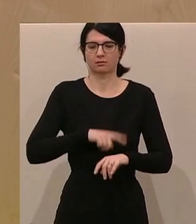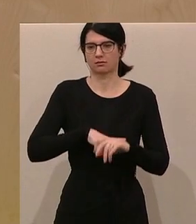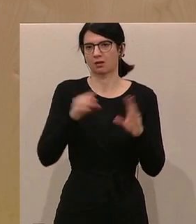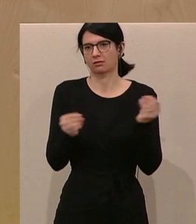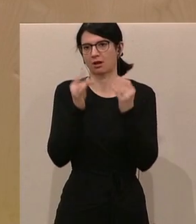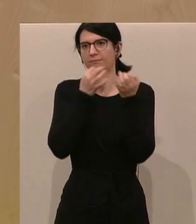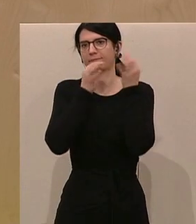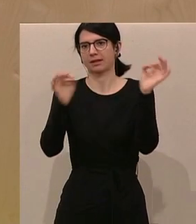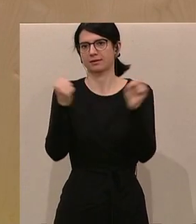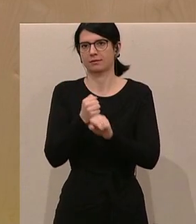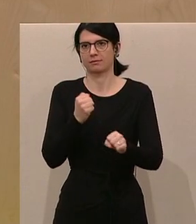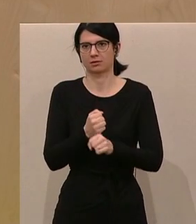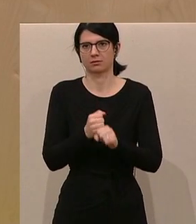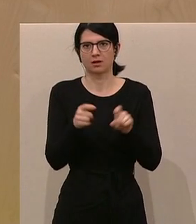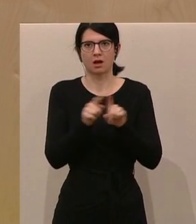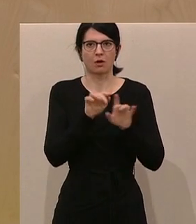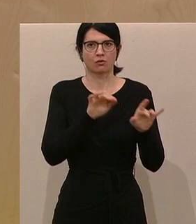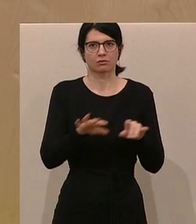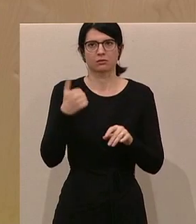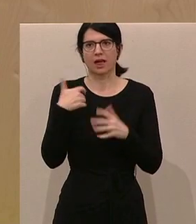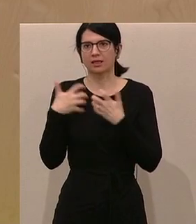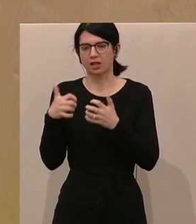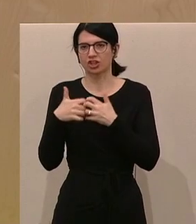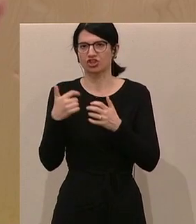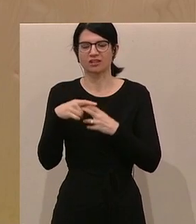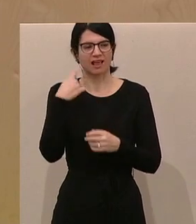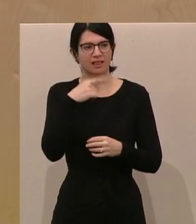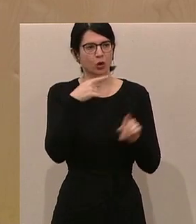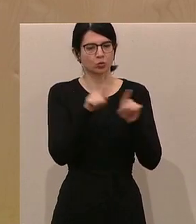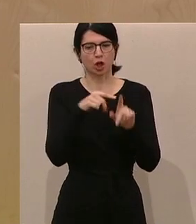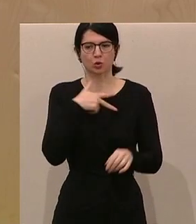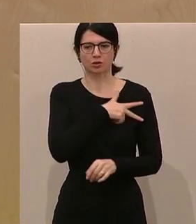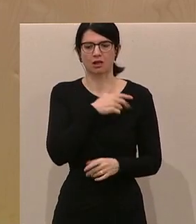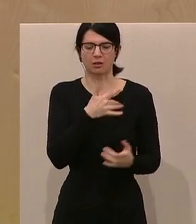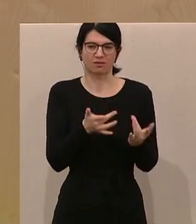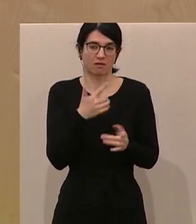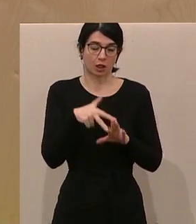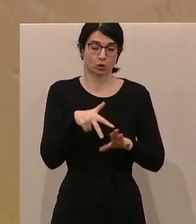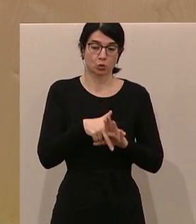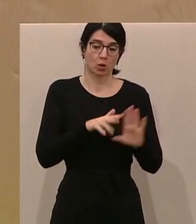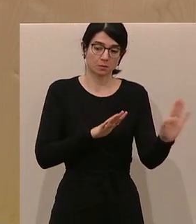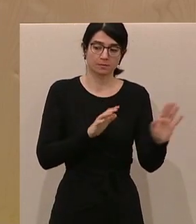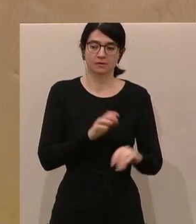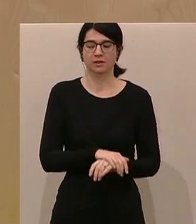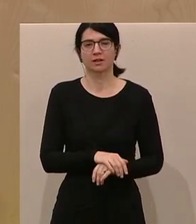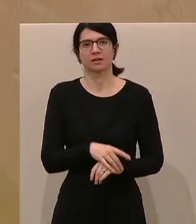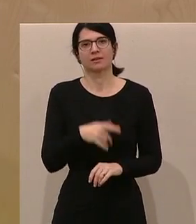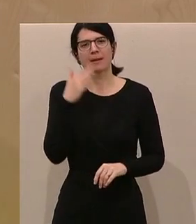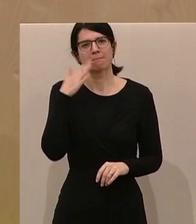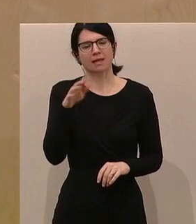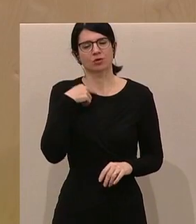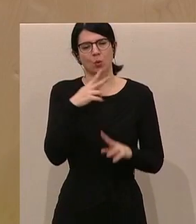einmal zu verbessern. Auch eine Geschichte, die vor allem die Neos oder auch die Sozialdemokratie stört, für die meisten